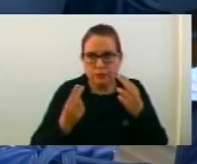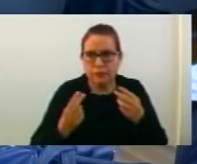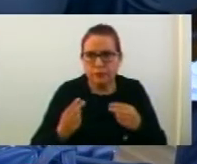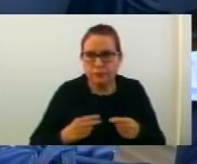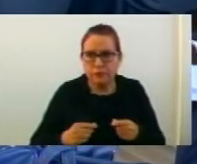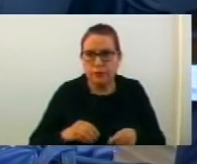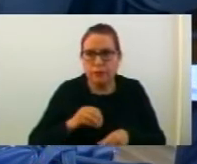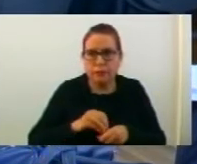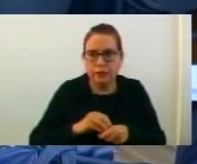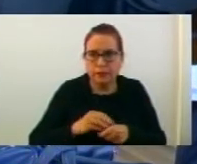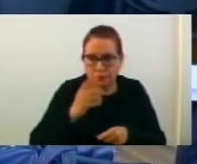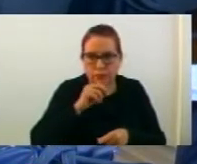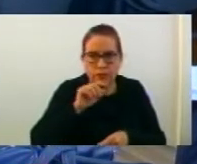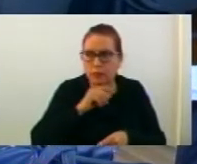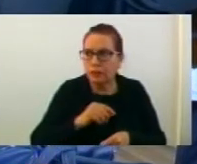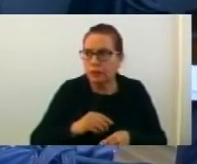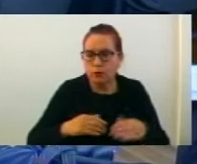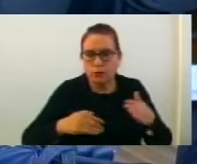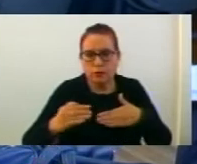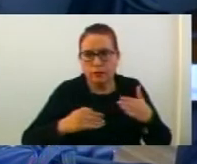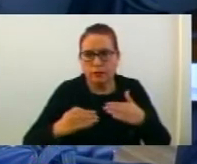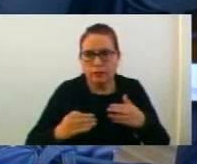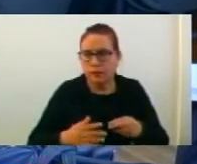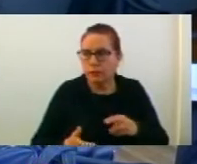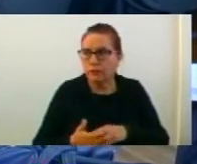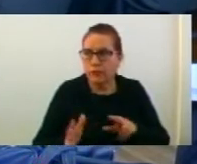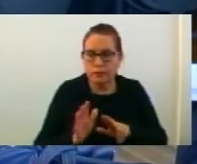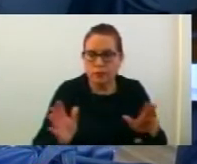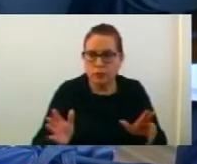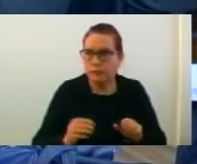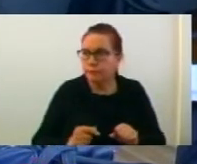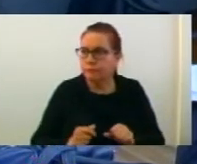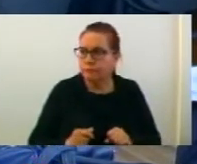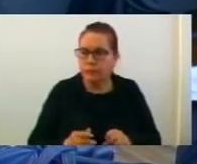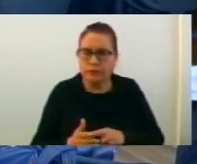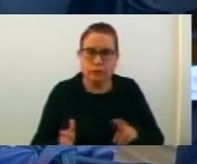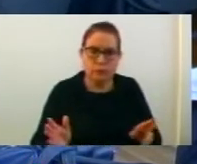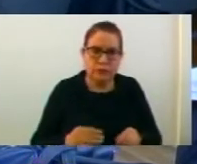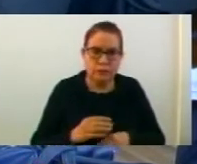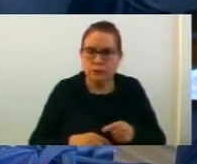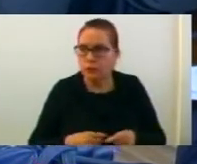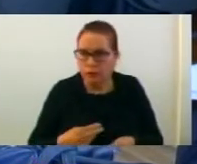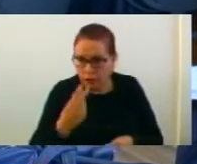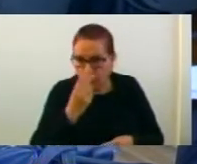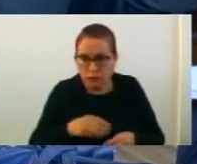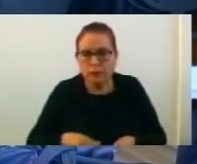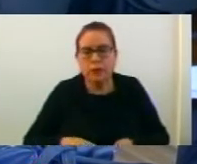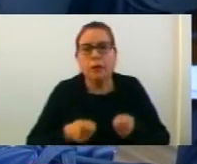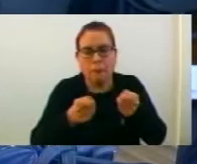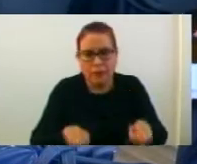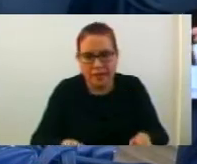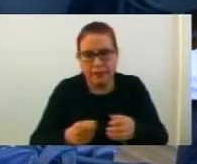буджет и локален економски развој на Средницата, што се одржа на 26.2.2018 година, го разгледа барањето